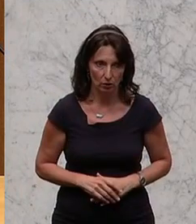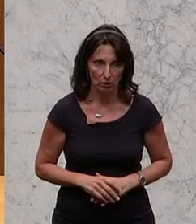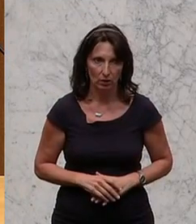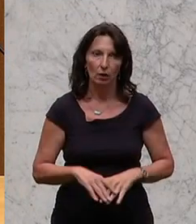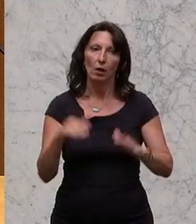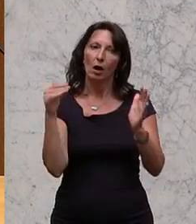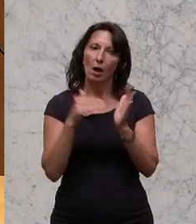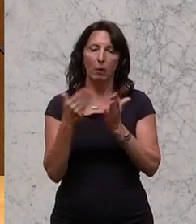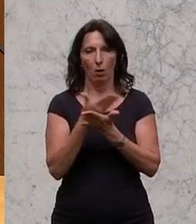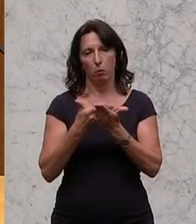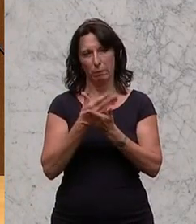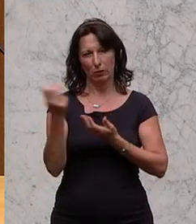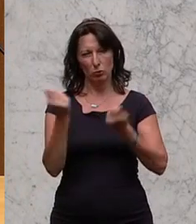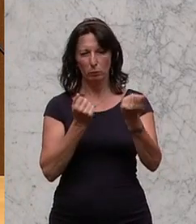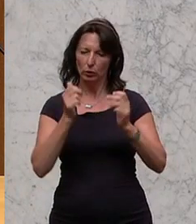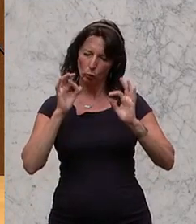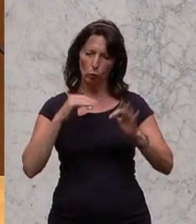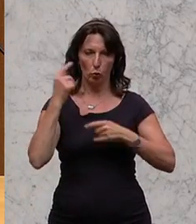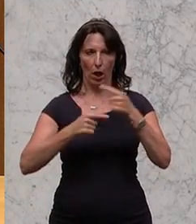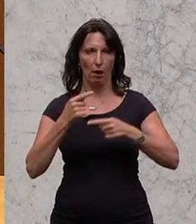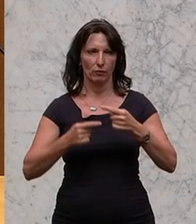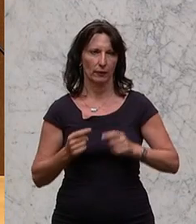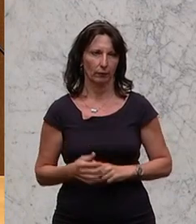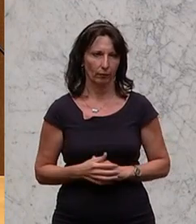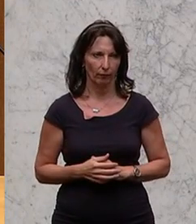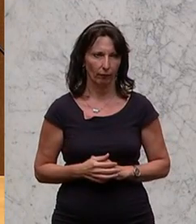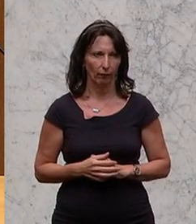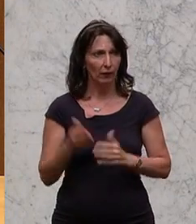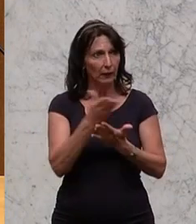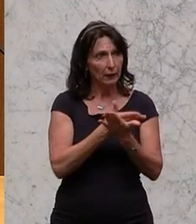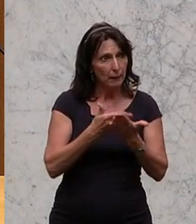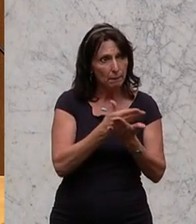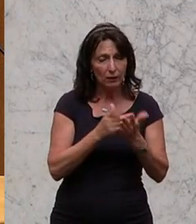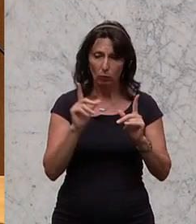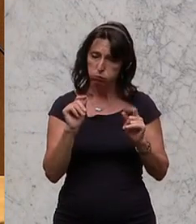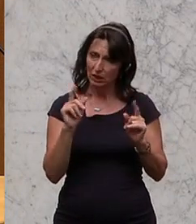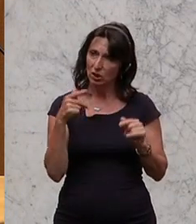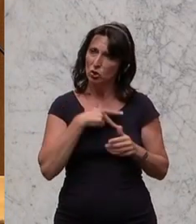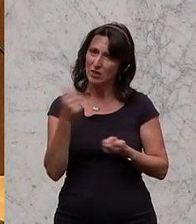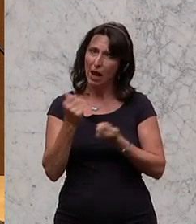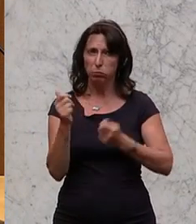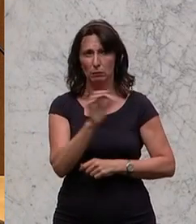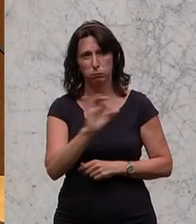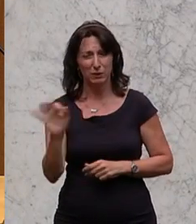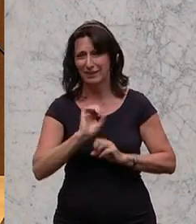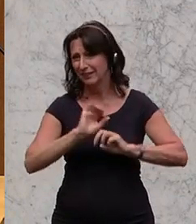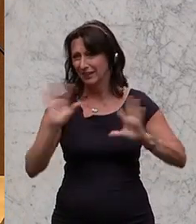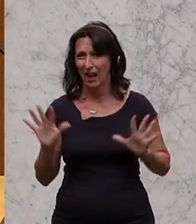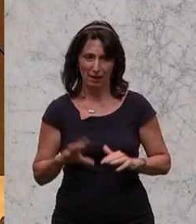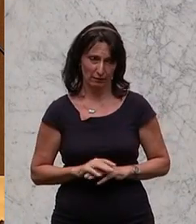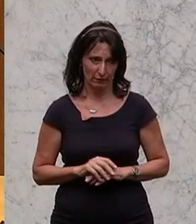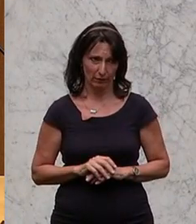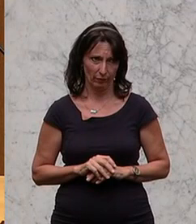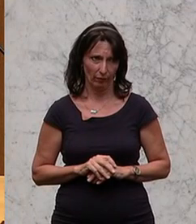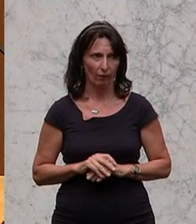man eine gelingende Bildungspolitik. Es ist Bildung natürlich die beste Sozialpolitik. Das ist keine Frage. Es ist Bildung